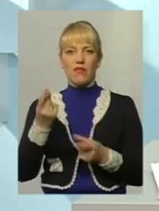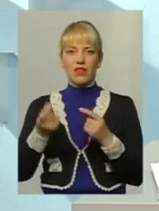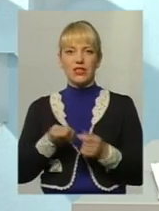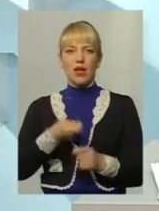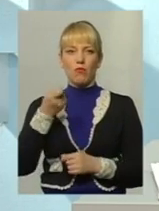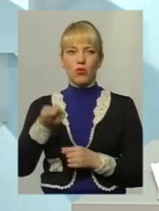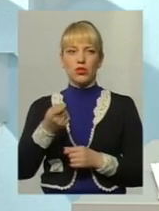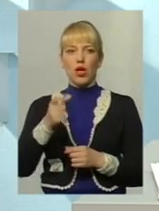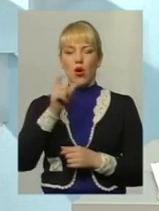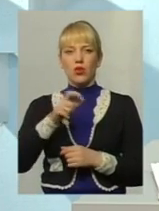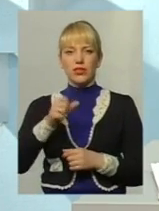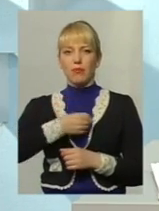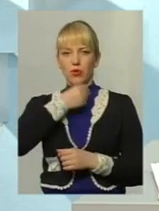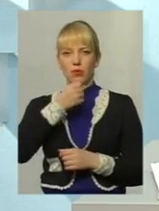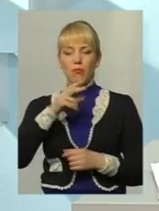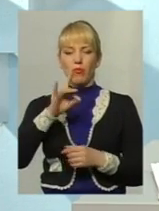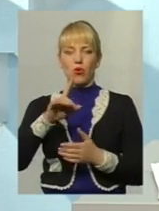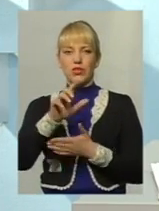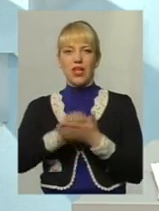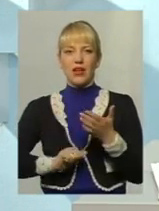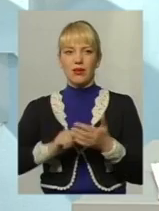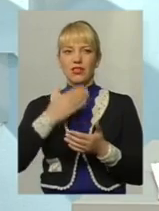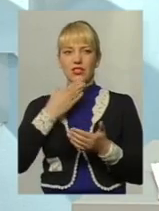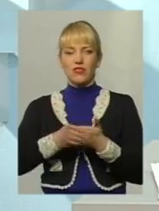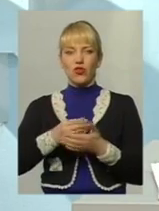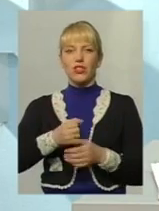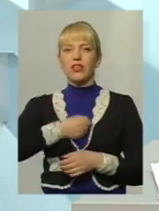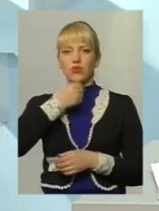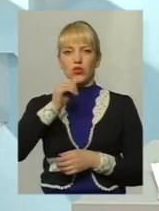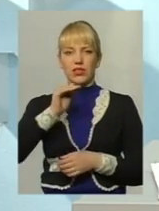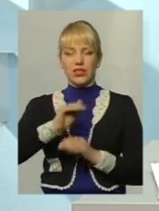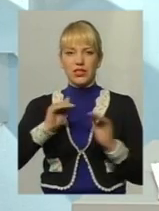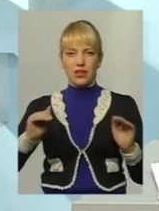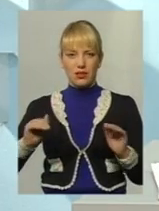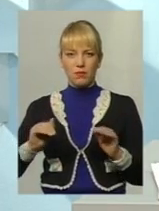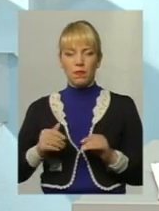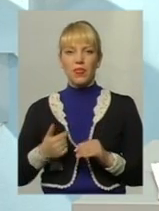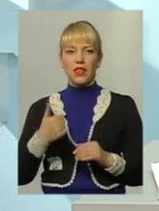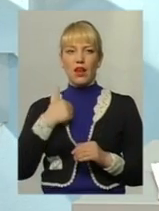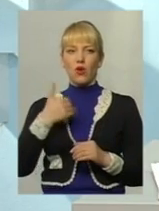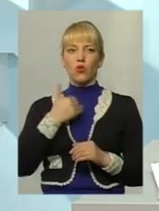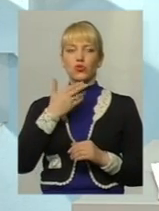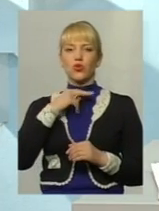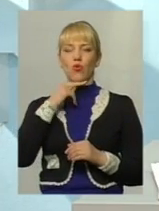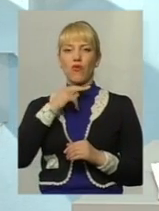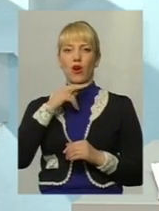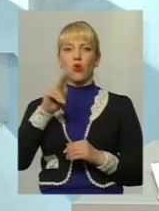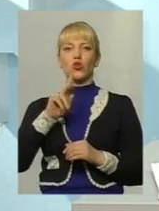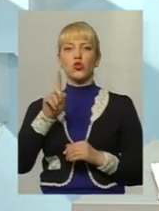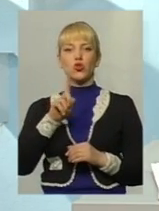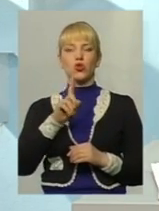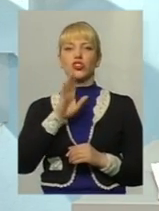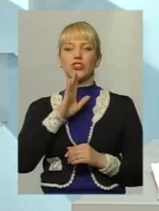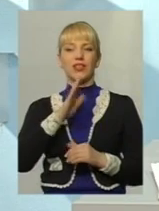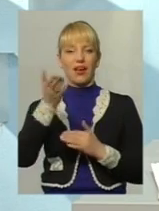осіб похилого віку про стягнення аліментів своїх повнолітніх дітей. І я хочу звернути увагу, те, що жінка